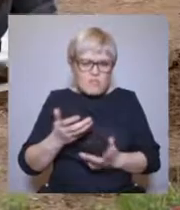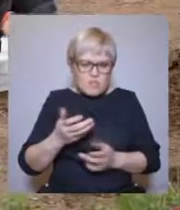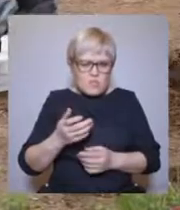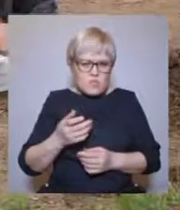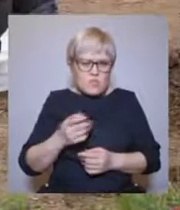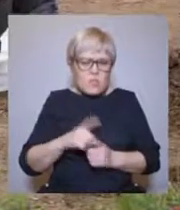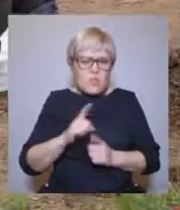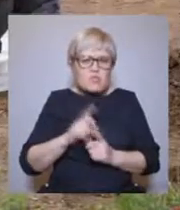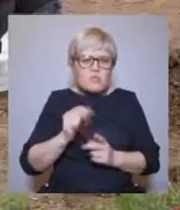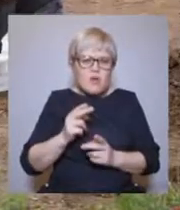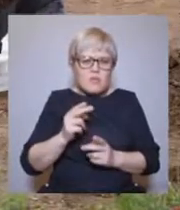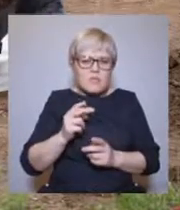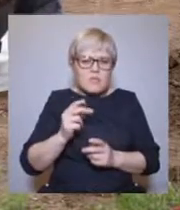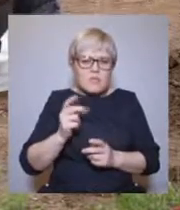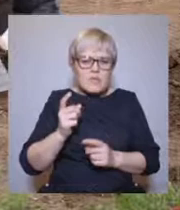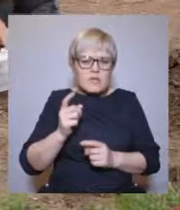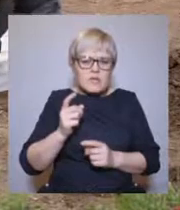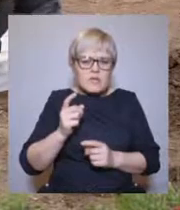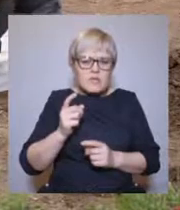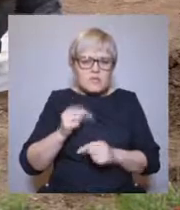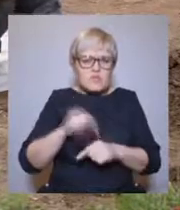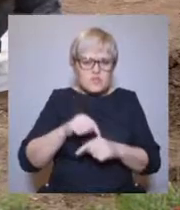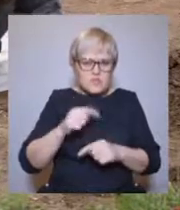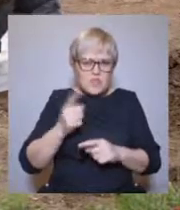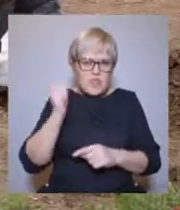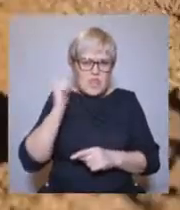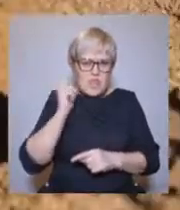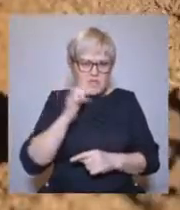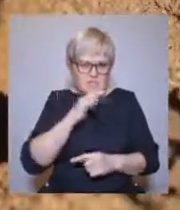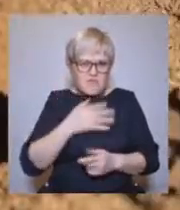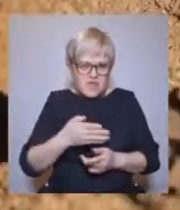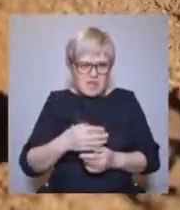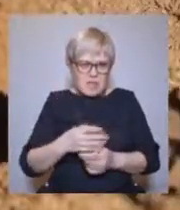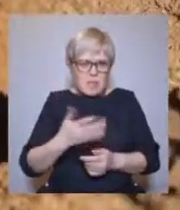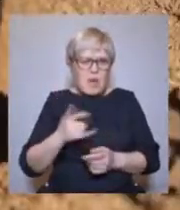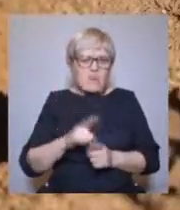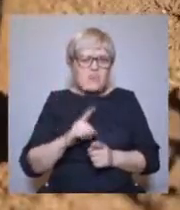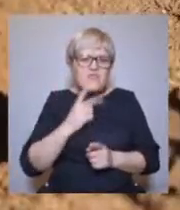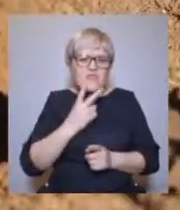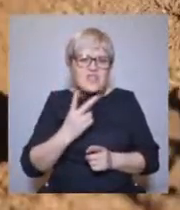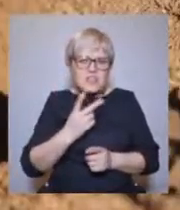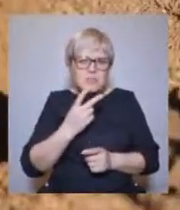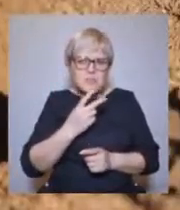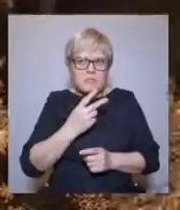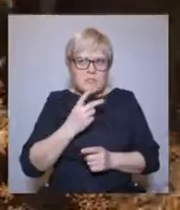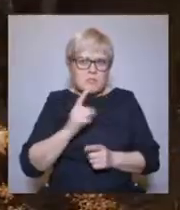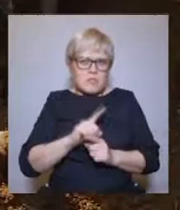Дует ветер древних времен, под руками осязаемые глуп веков.